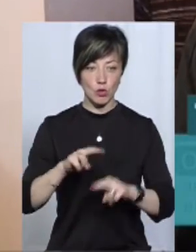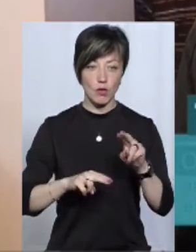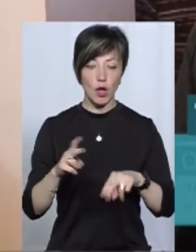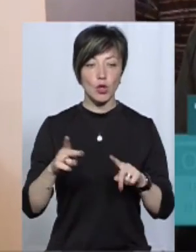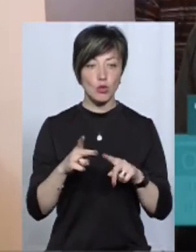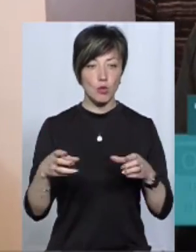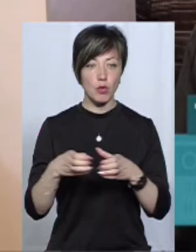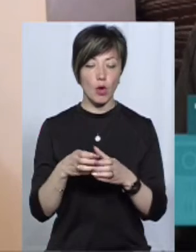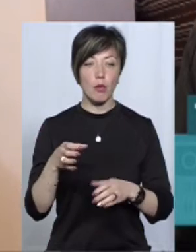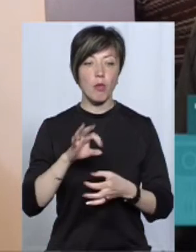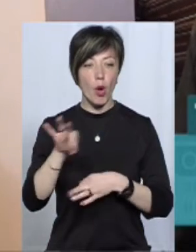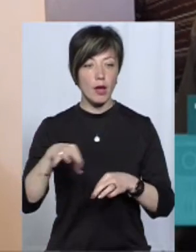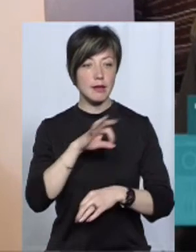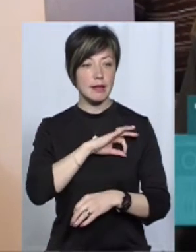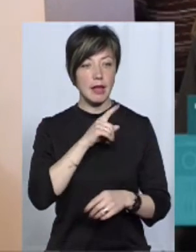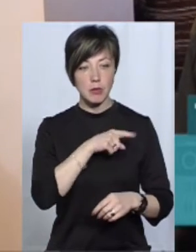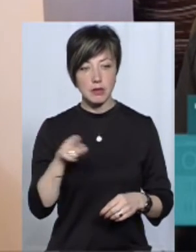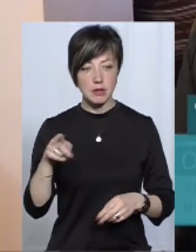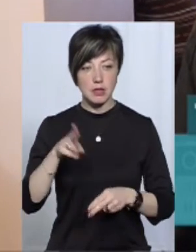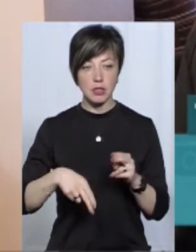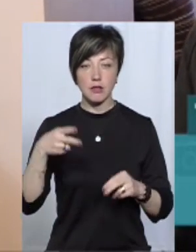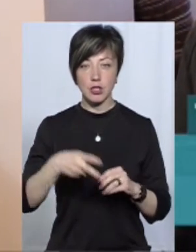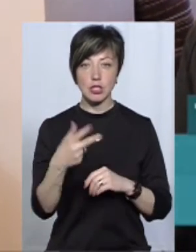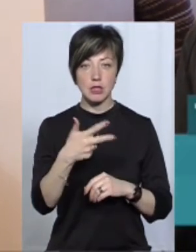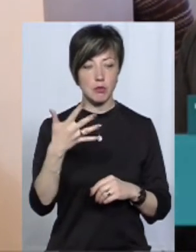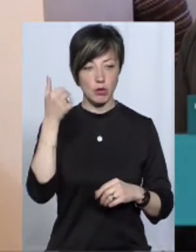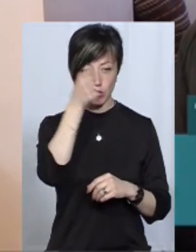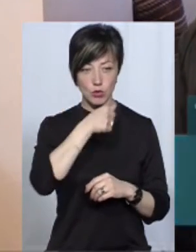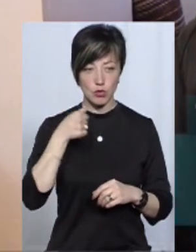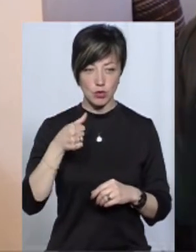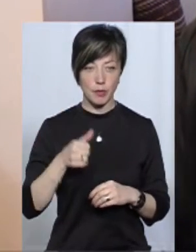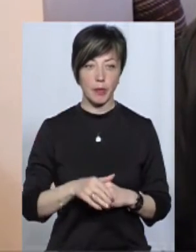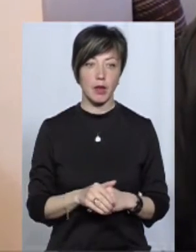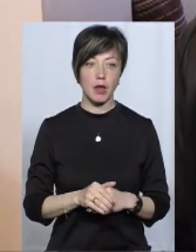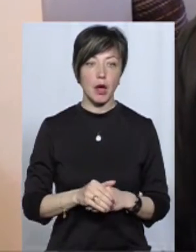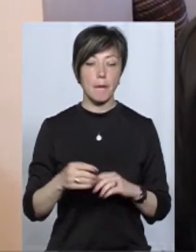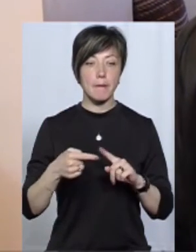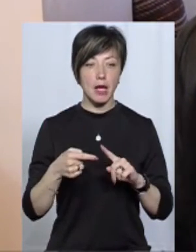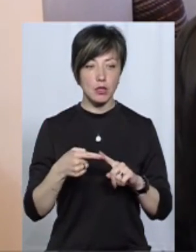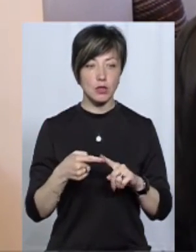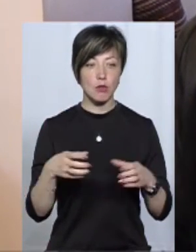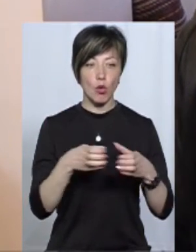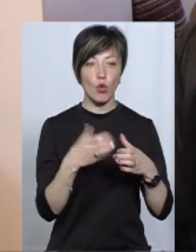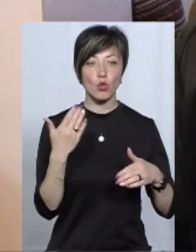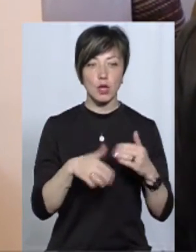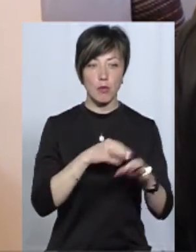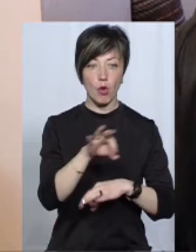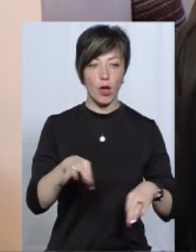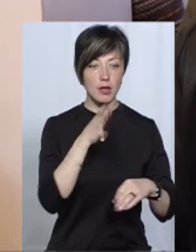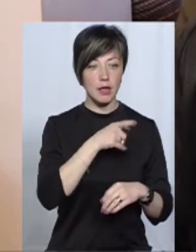Другий блок проєктний термін експлуатації закінчиться у 2035-му році. Другий блок. Перший блок вже проєктний термін